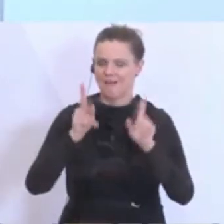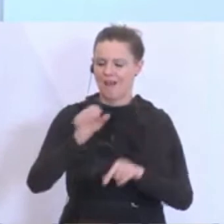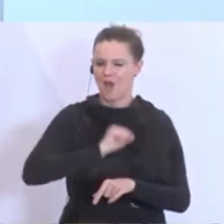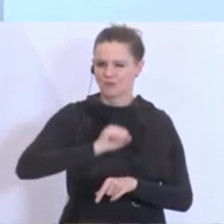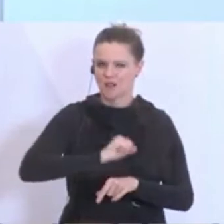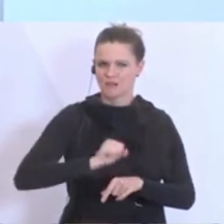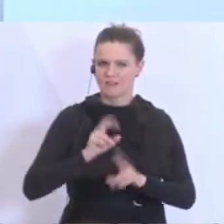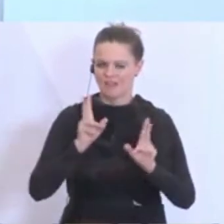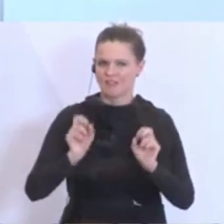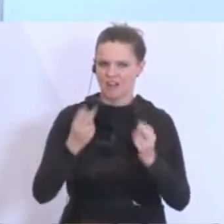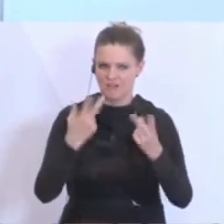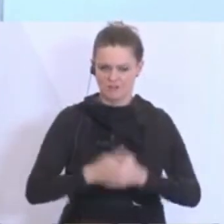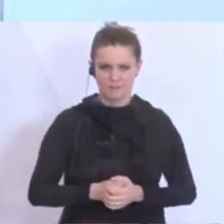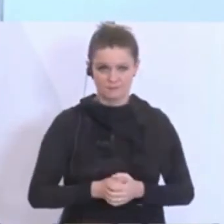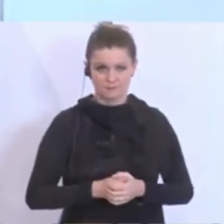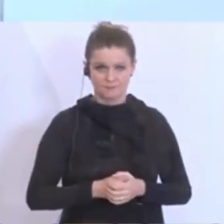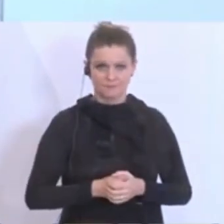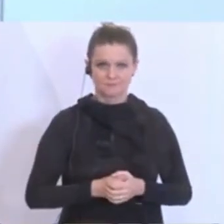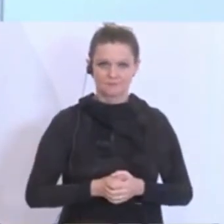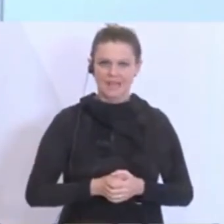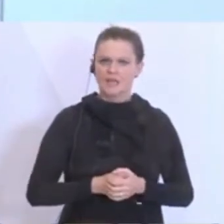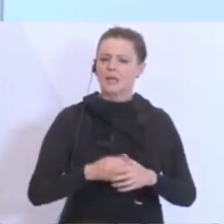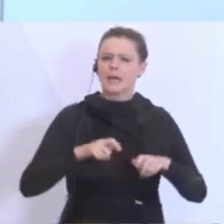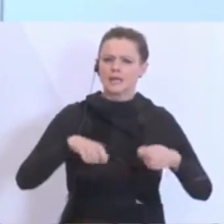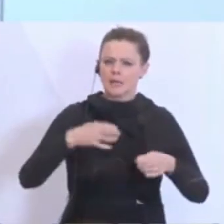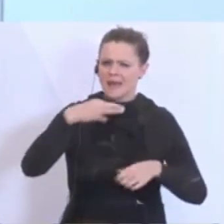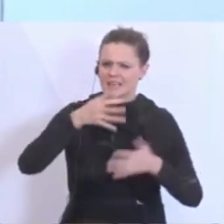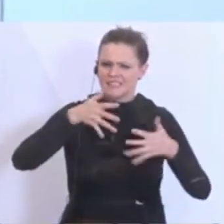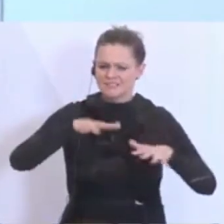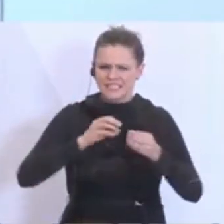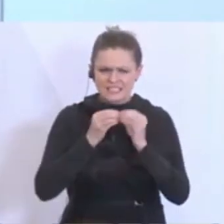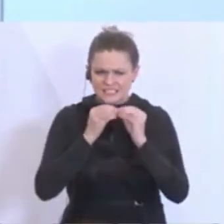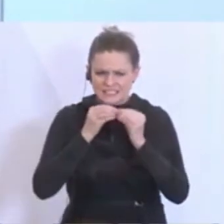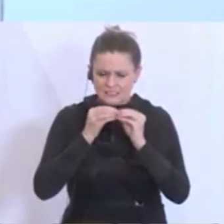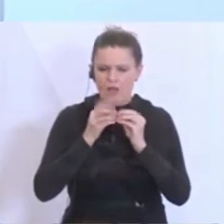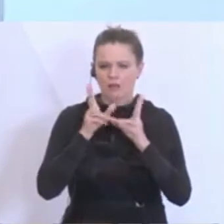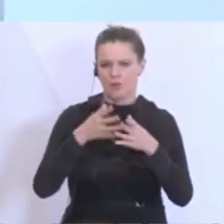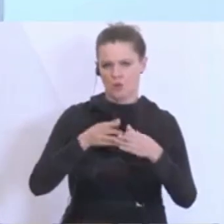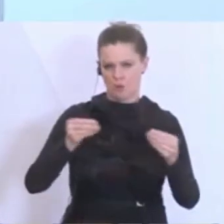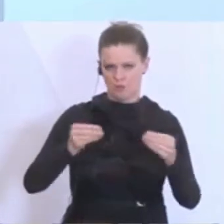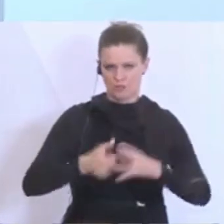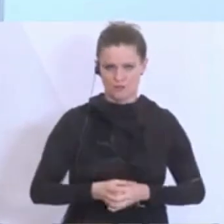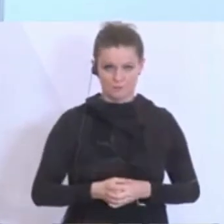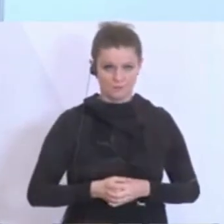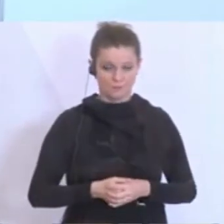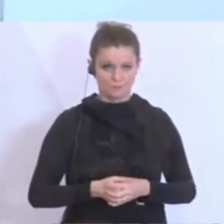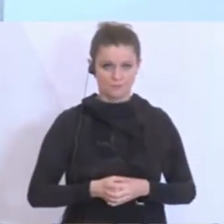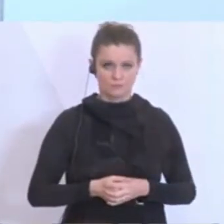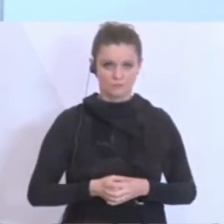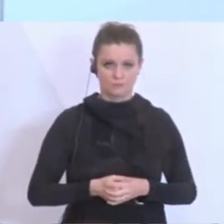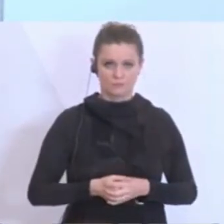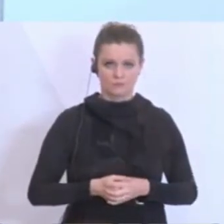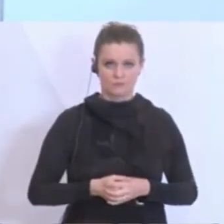Schwerwiegende Probleme, allfällige Einzelfälle, wird man mit Sicherheit lösen können. Beziehungsweise kann ich Ihnen sagen,